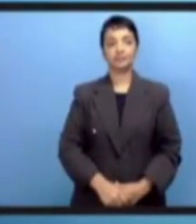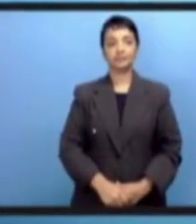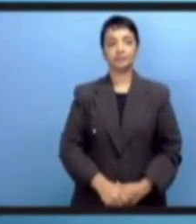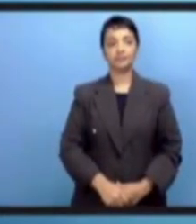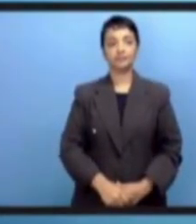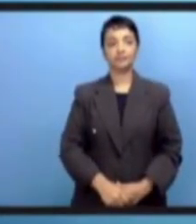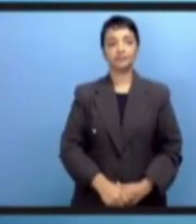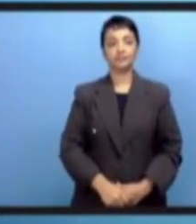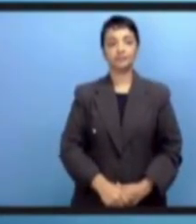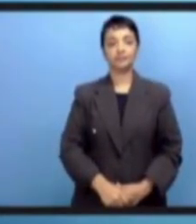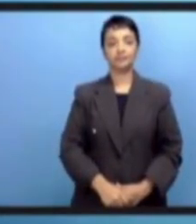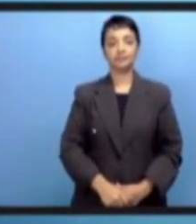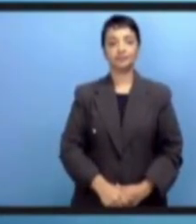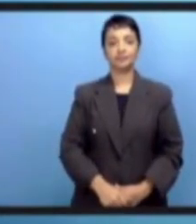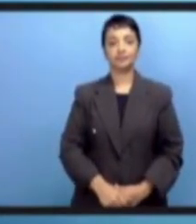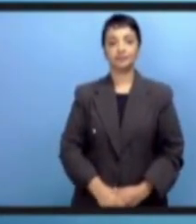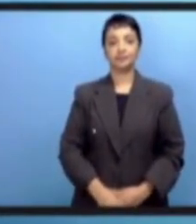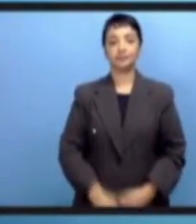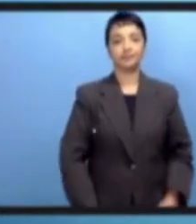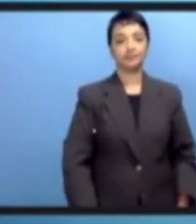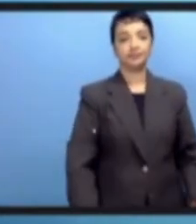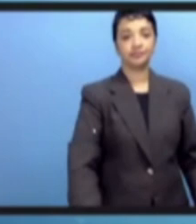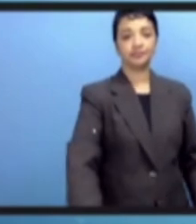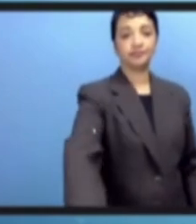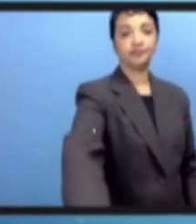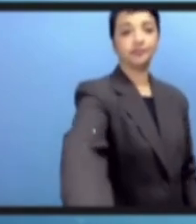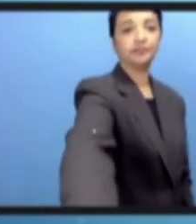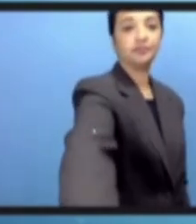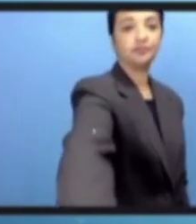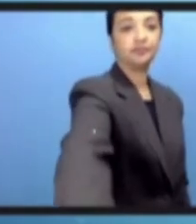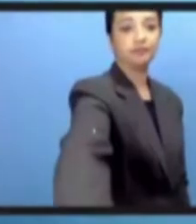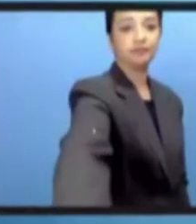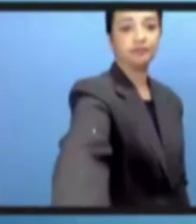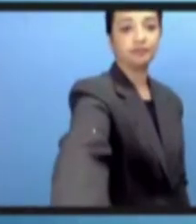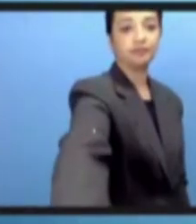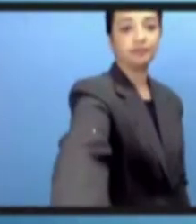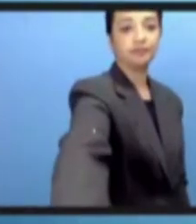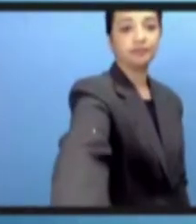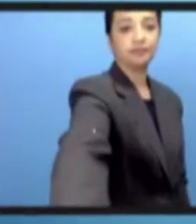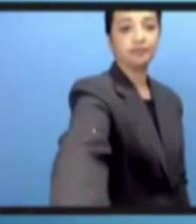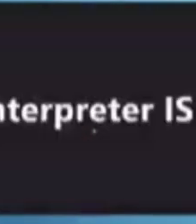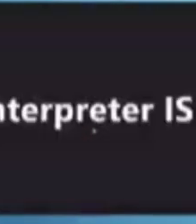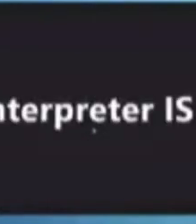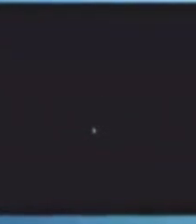докладчик. Мисс Лили Эдинам Уотсеа.